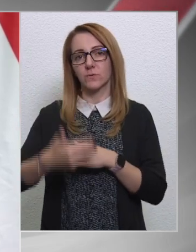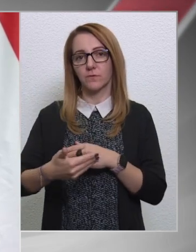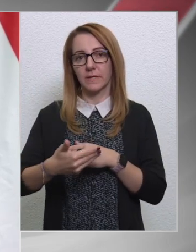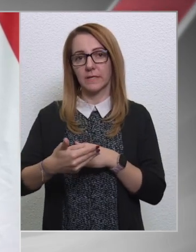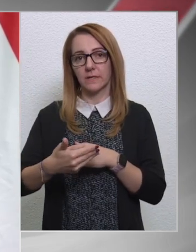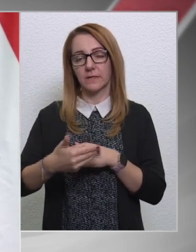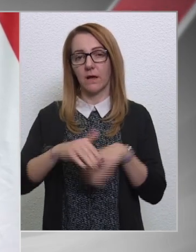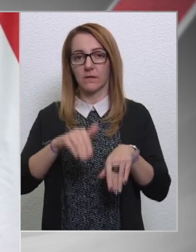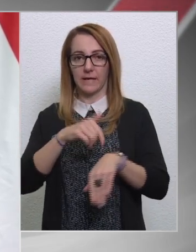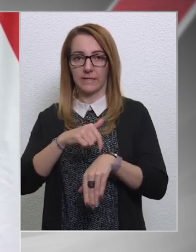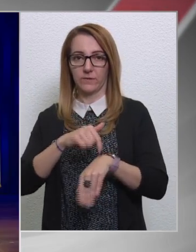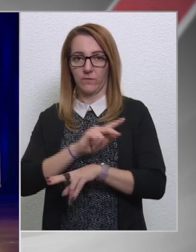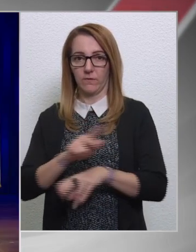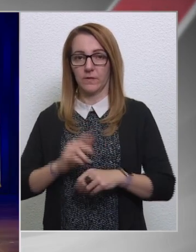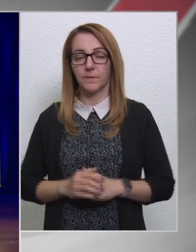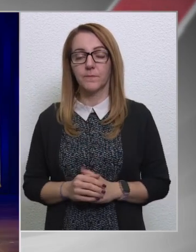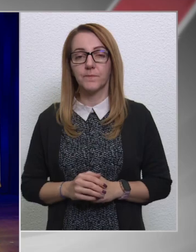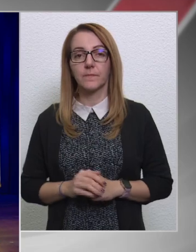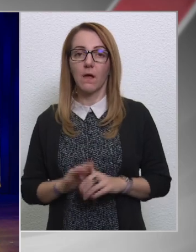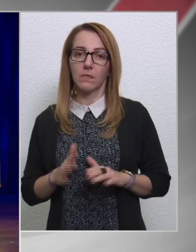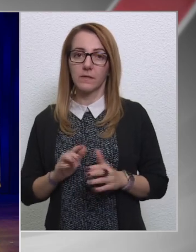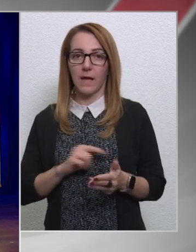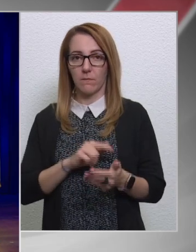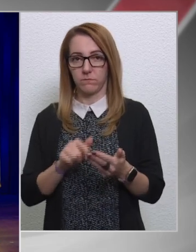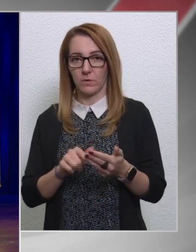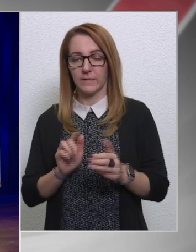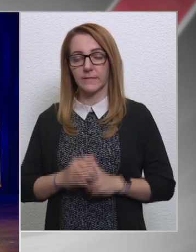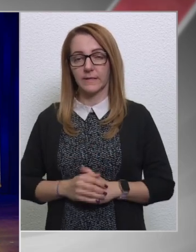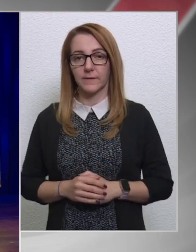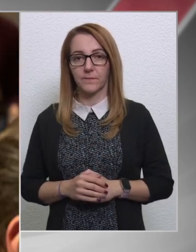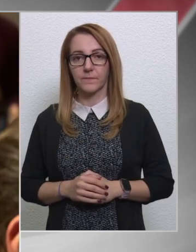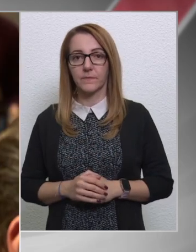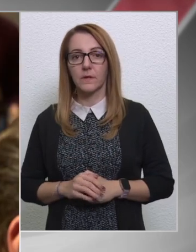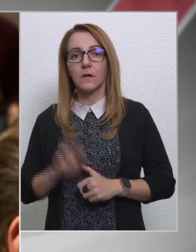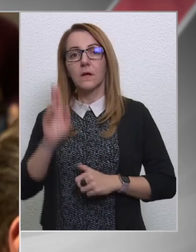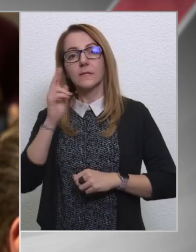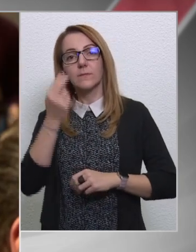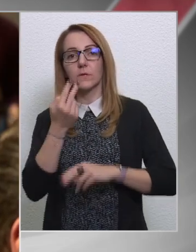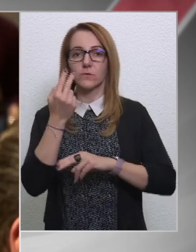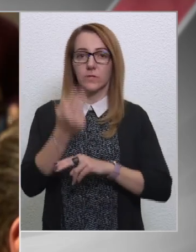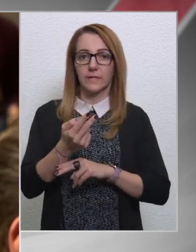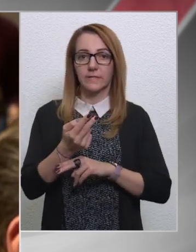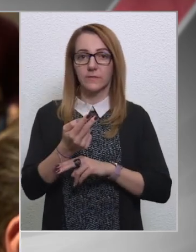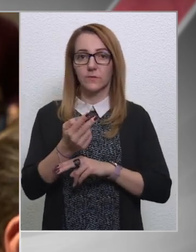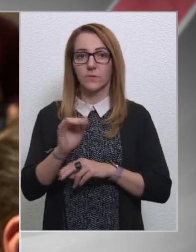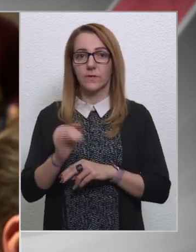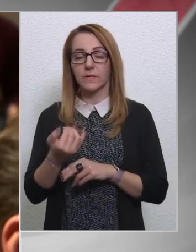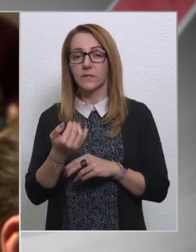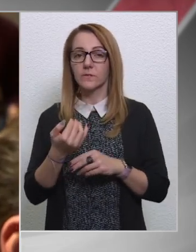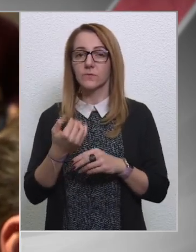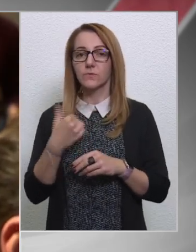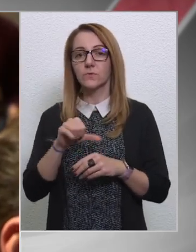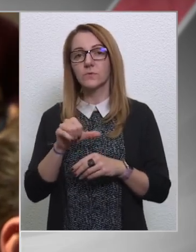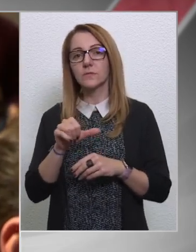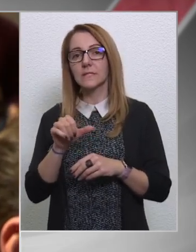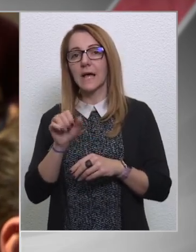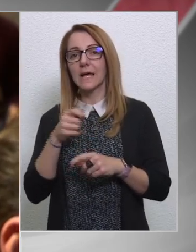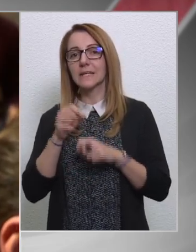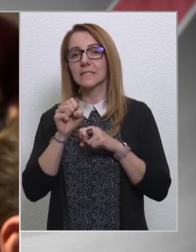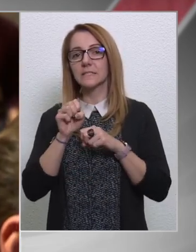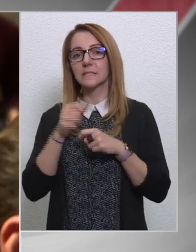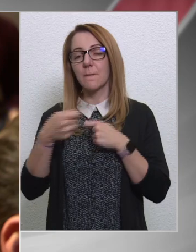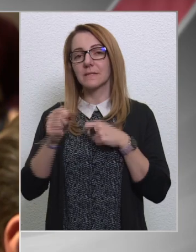határidőnk van. Nagyjából ezek. Ha egy szimbolikusan nézzük, mondjuk egy százméteres sífutáshoz